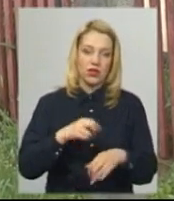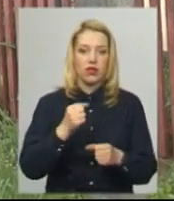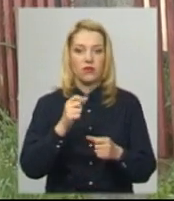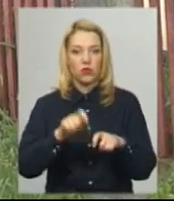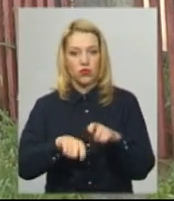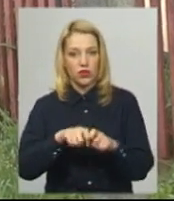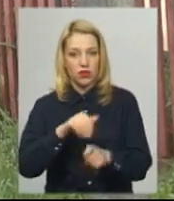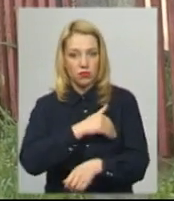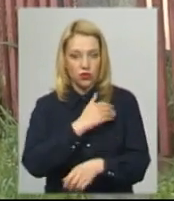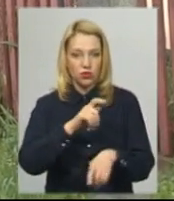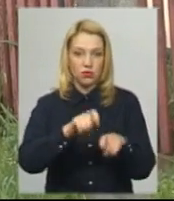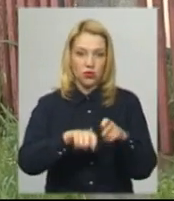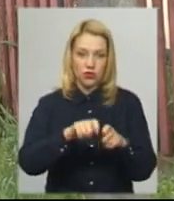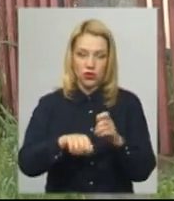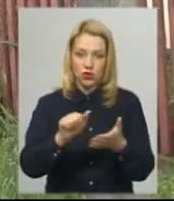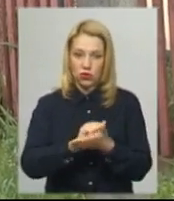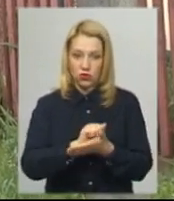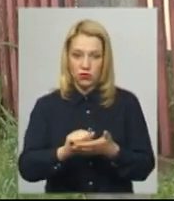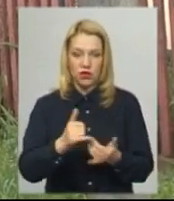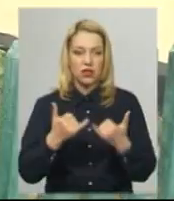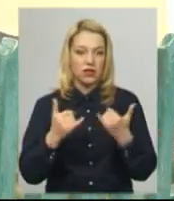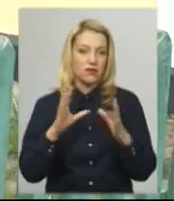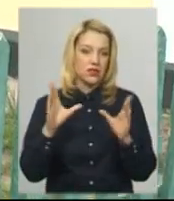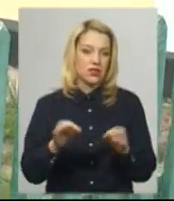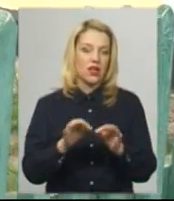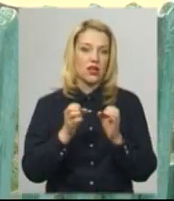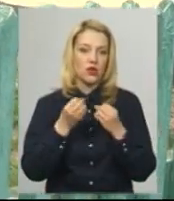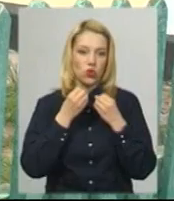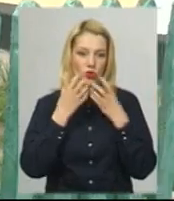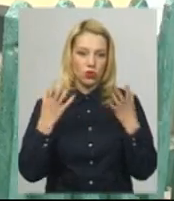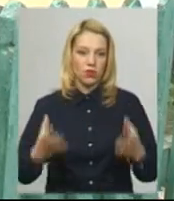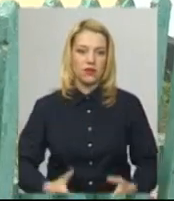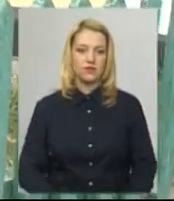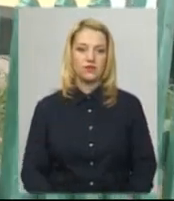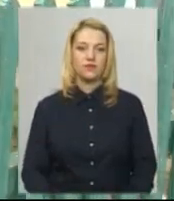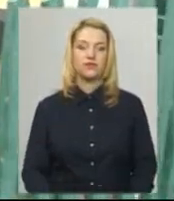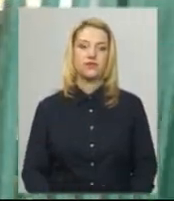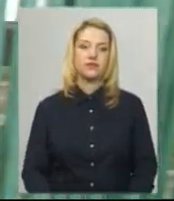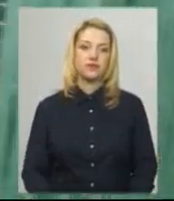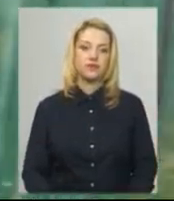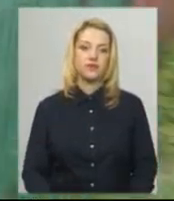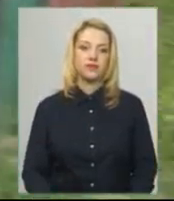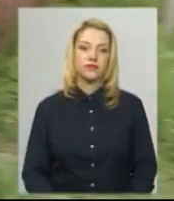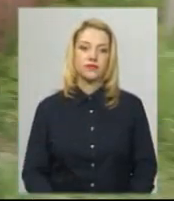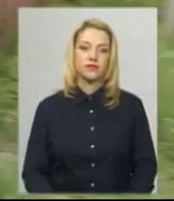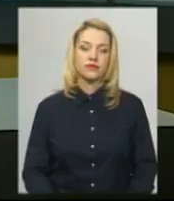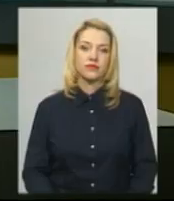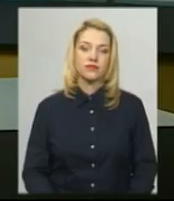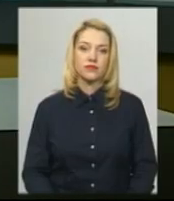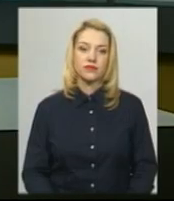перевірили документи. Наразі все добре. Анастасія Збродова, Віктор Кривий. Новини на Суспільному. Хмельницький.